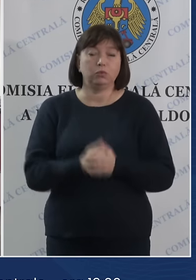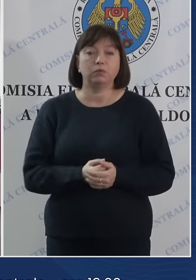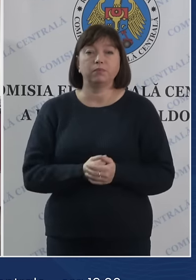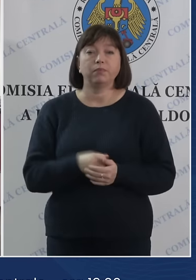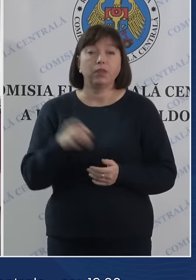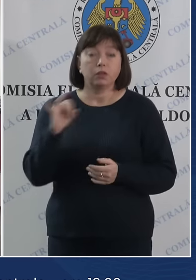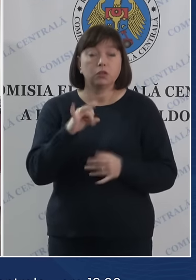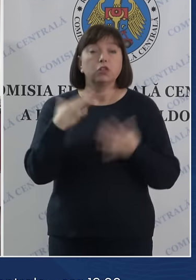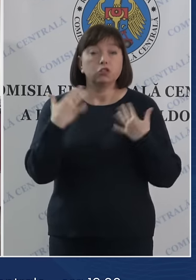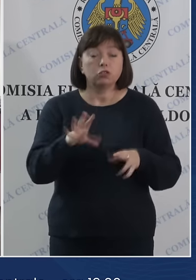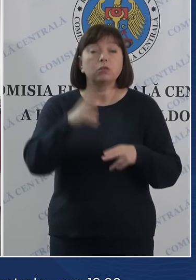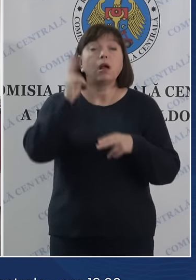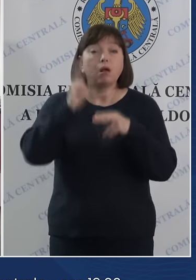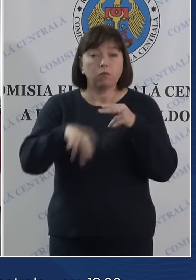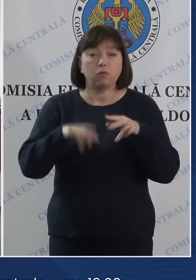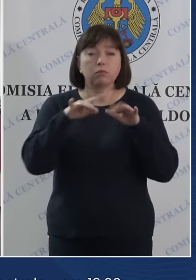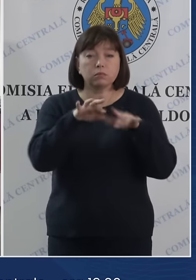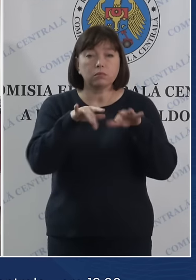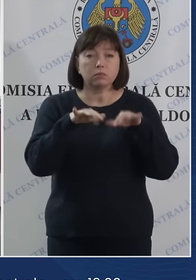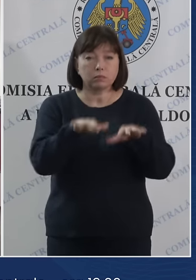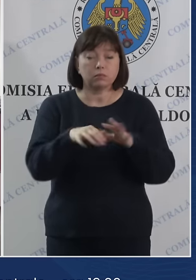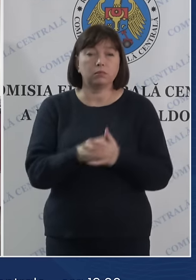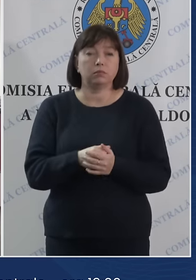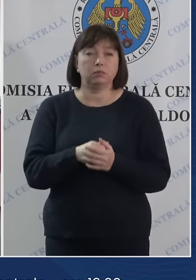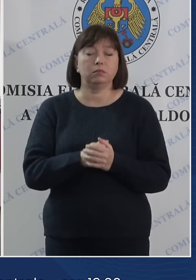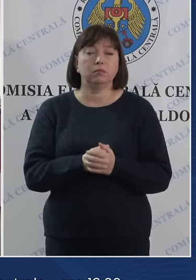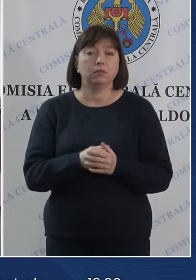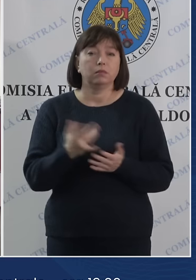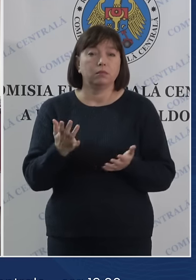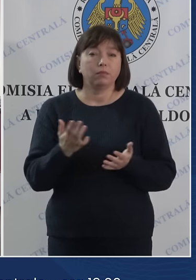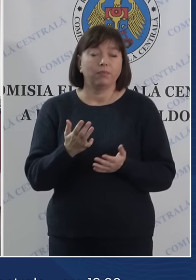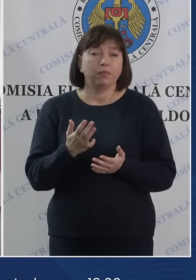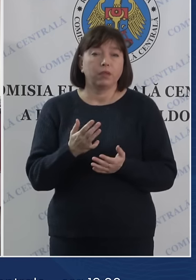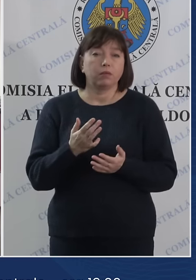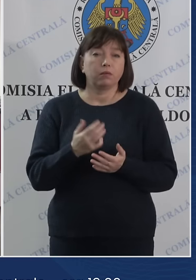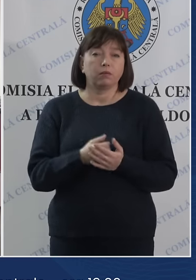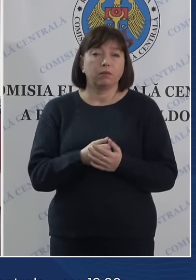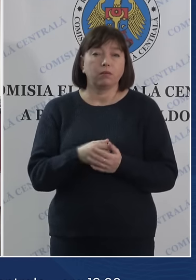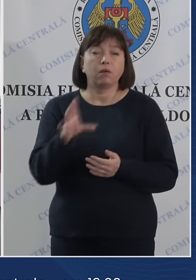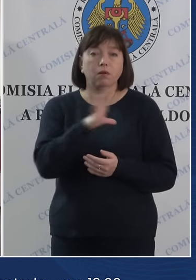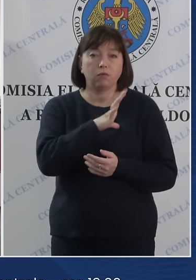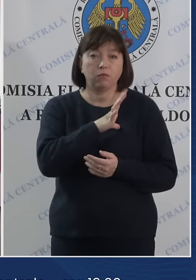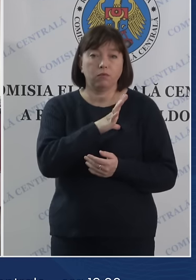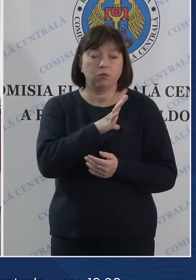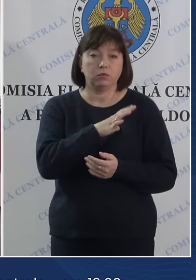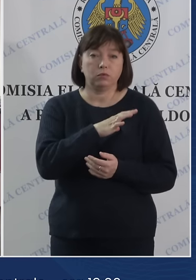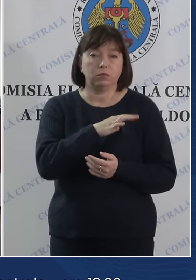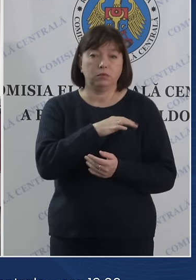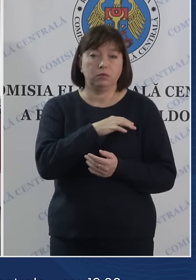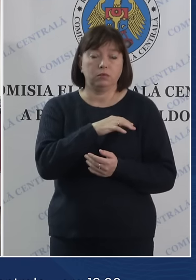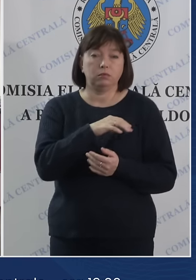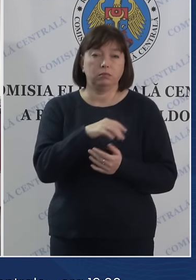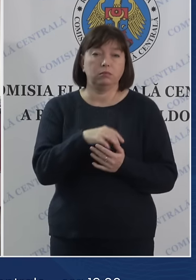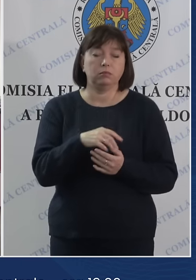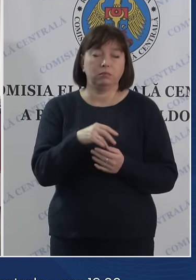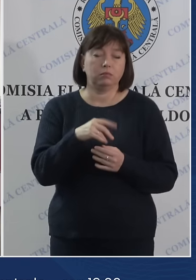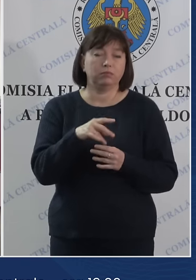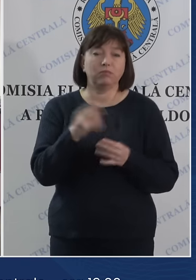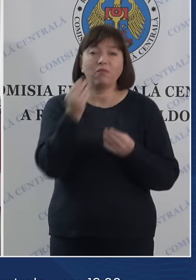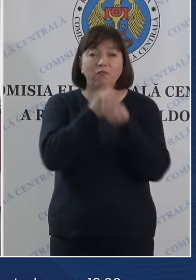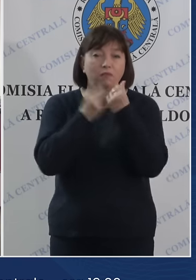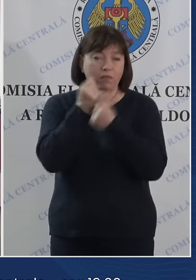deja au finalizat controlul antiteror, anunțând că alarmele respective au fost false. și,